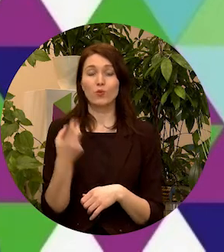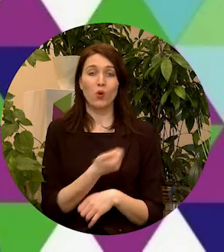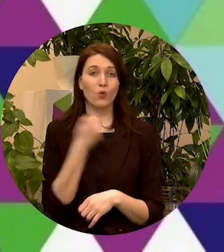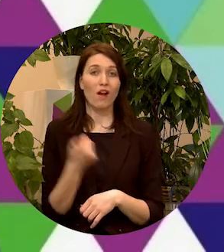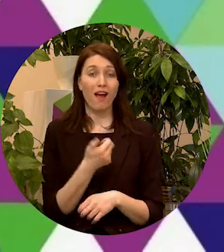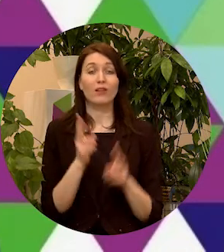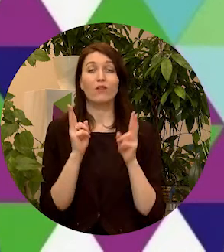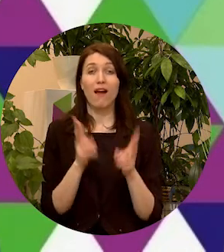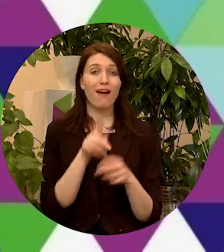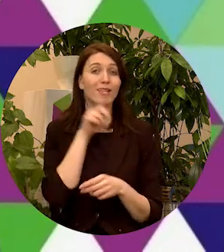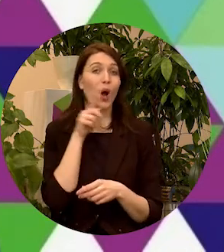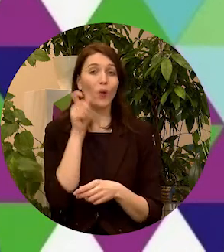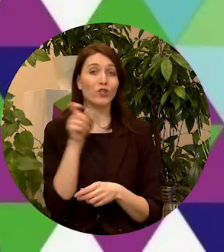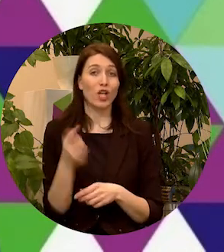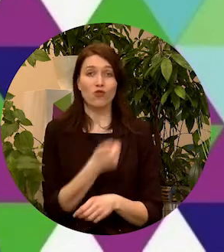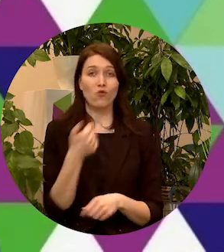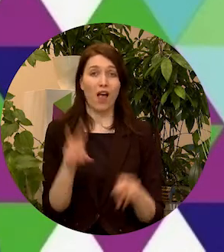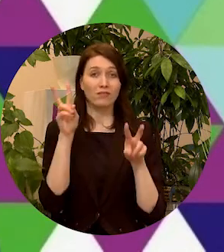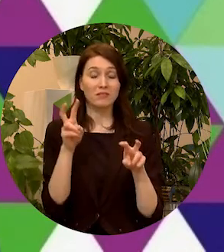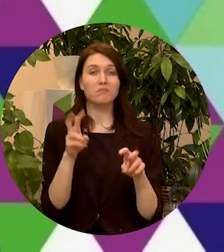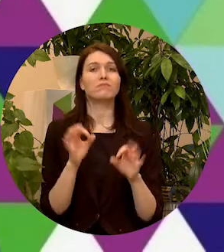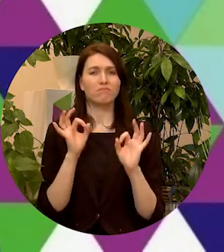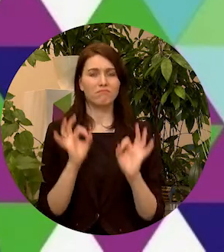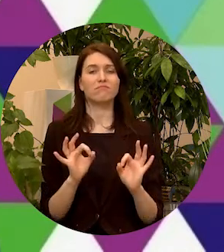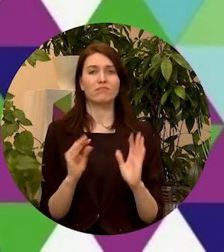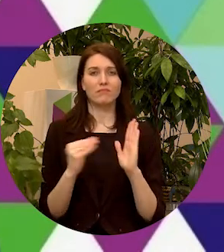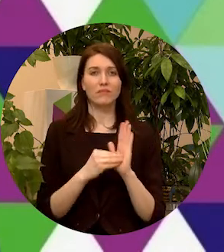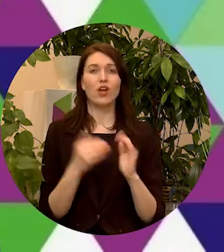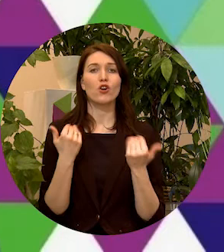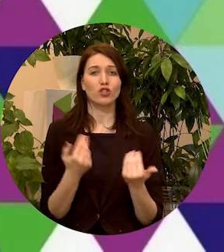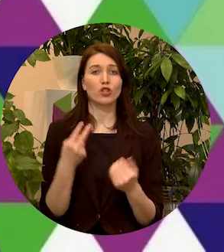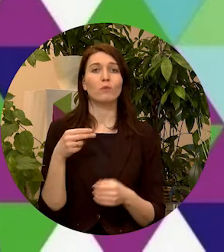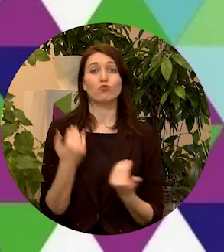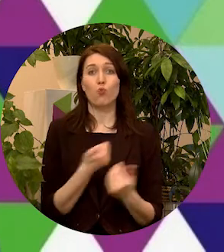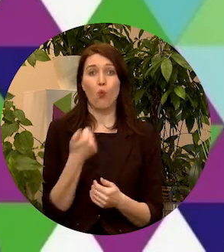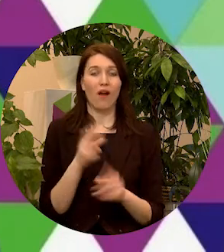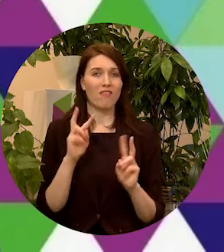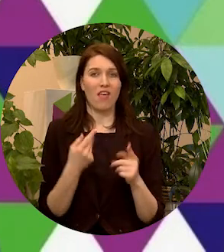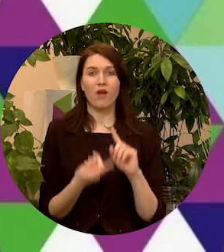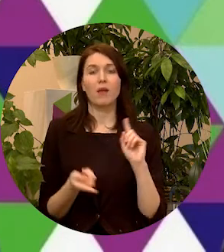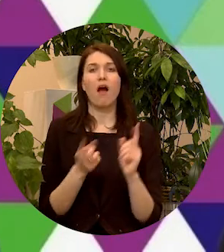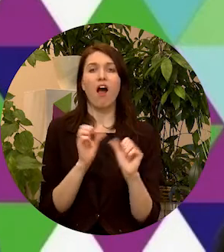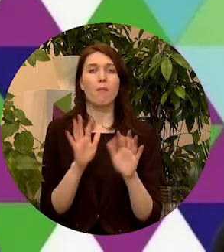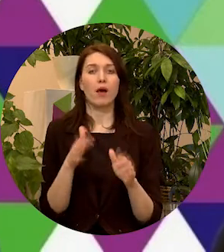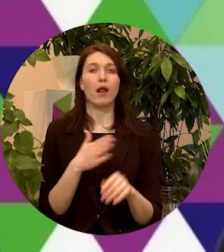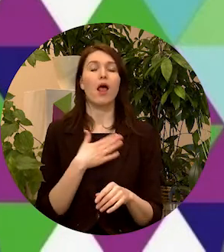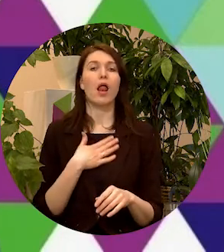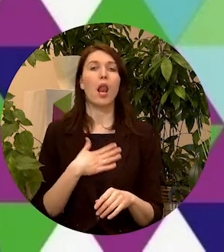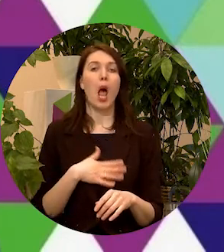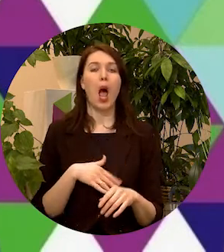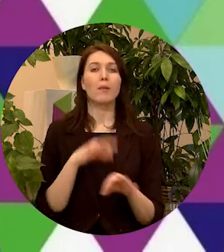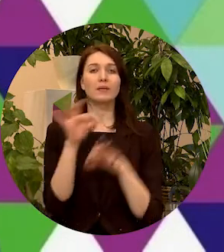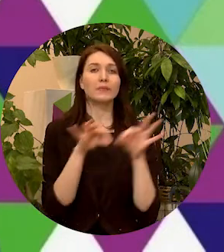gadu, kā jauniešu gadu stingri iestājās par to, ka šim gadam nevajadzētu pārvēsties par labi iesaiņotu